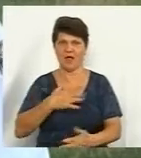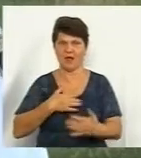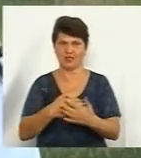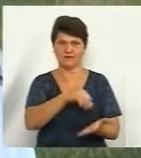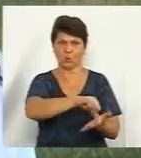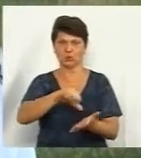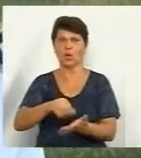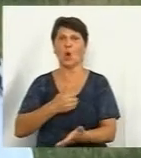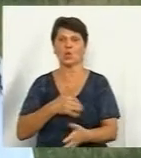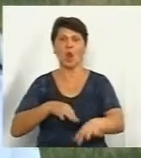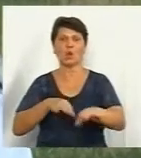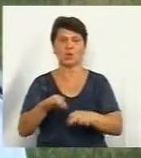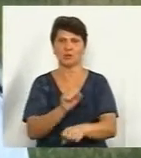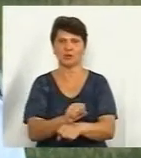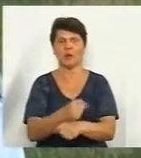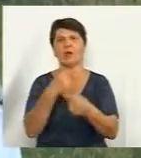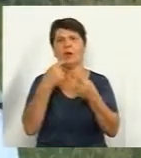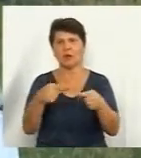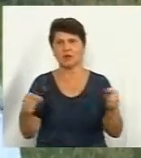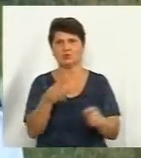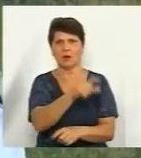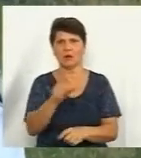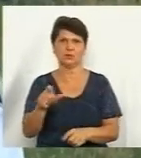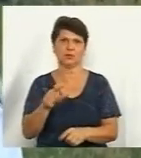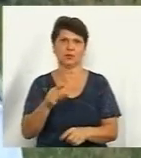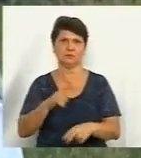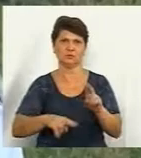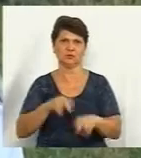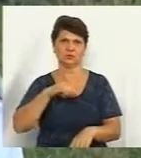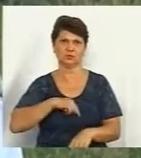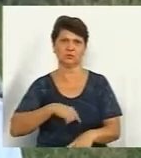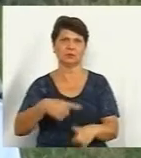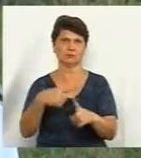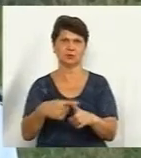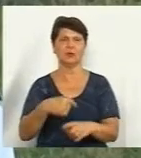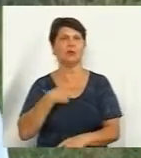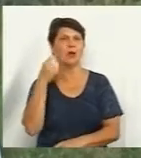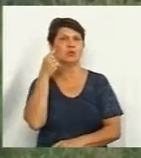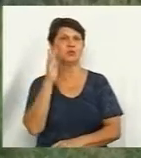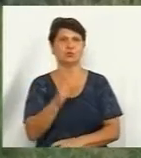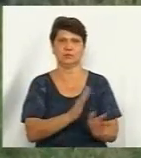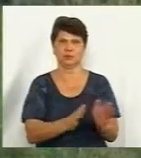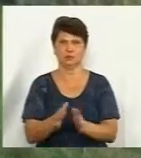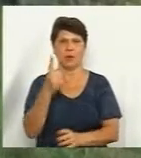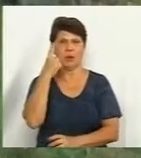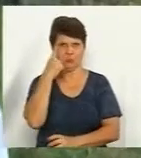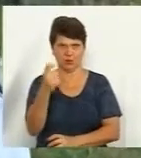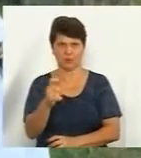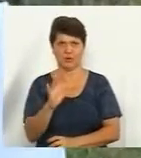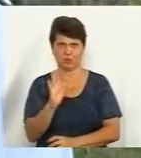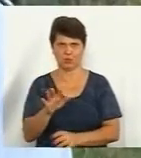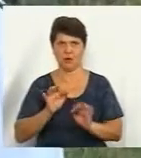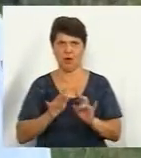перекривати дорогу, інші люди належно настроєні. Тому, я думаю, буде порядок. Попереджали про цю акцію? Так,